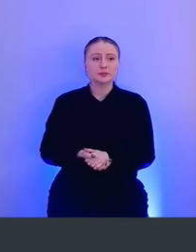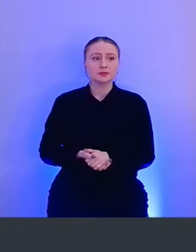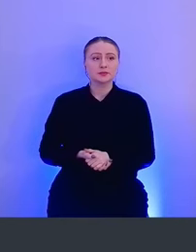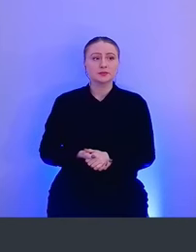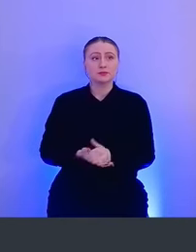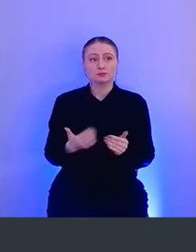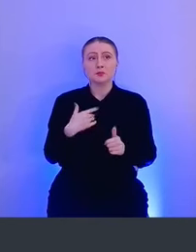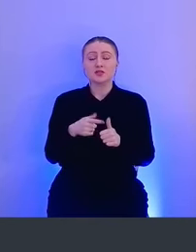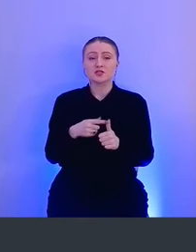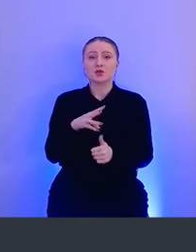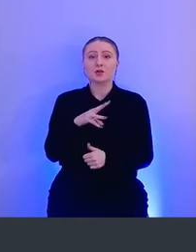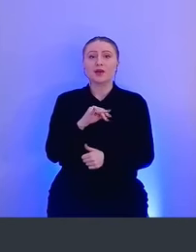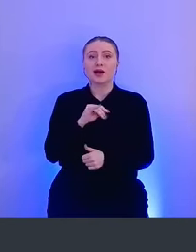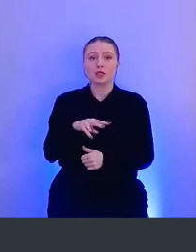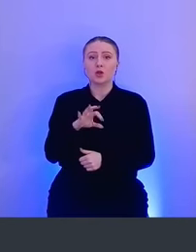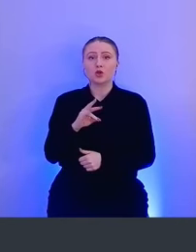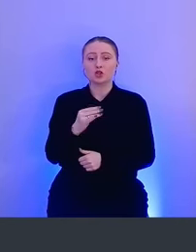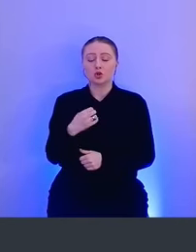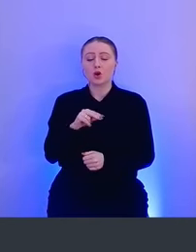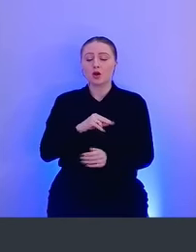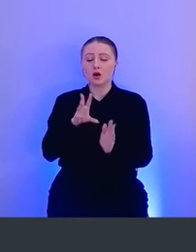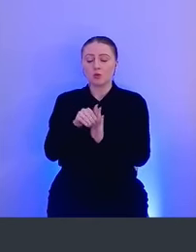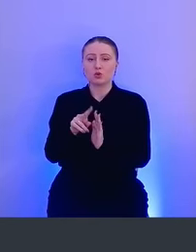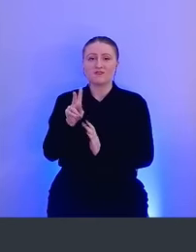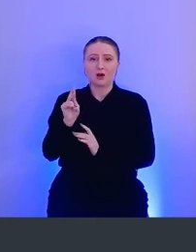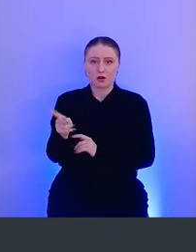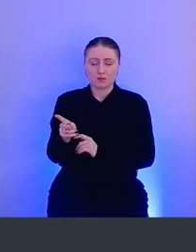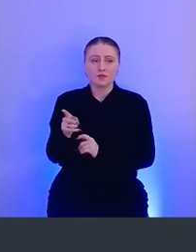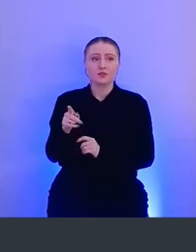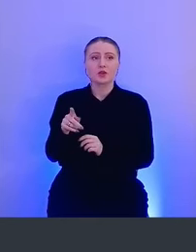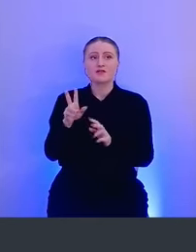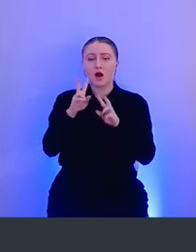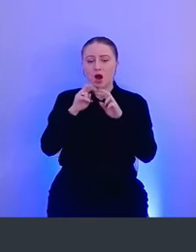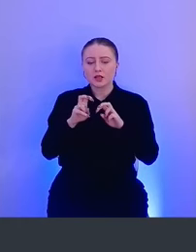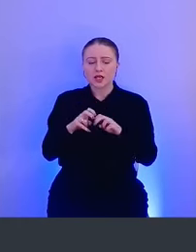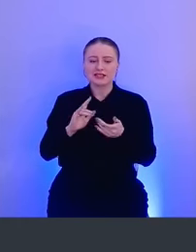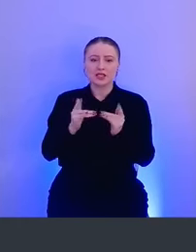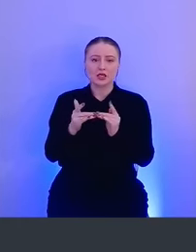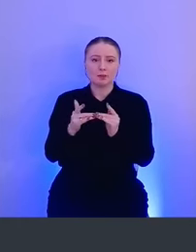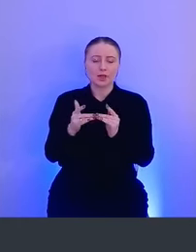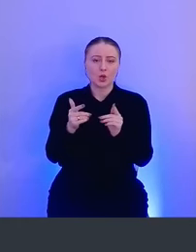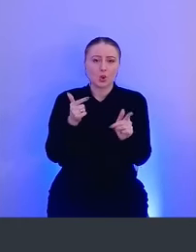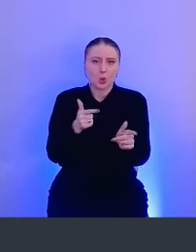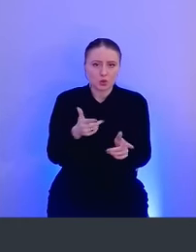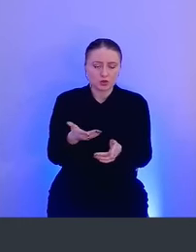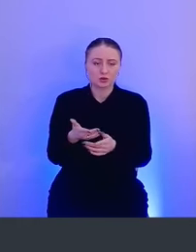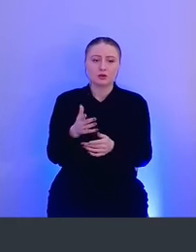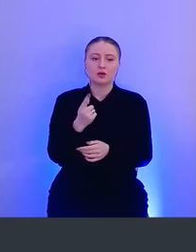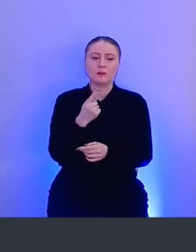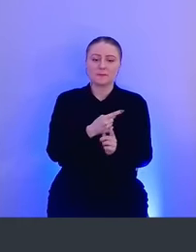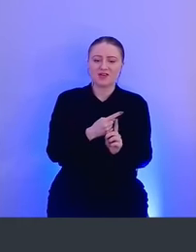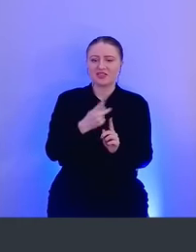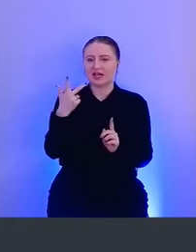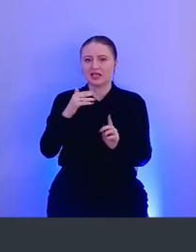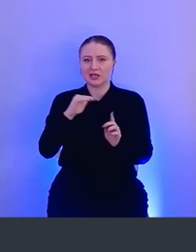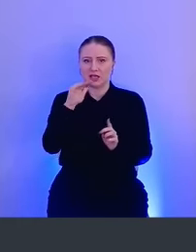Меня зовут Онищенко Михаил, я работаю в компании ВК в отделе анализа киберогроз, прошел путь от первой до третьей линии и некоторое